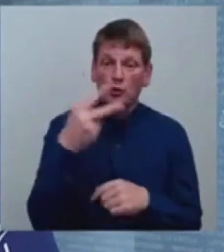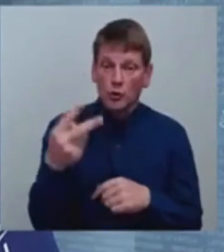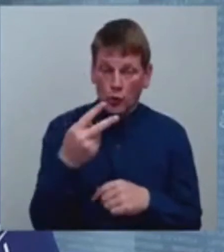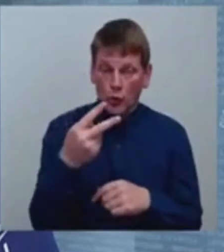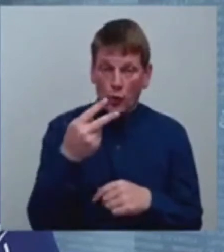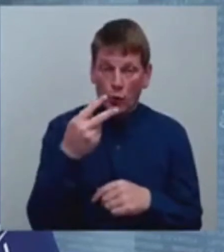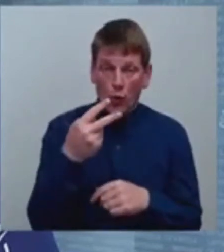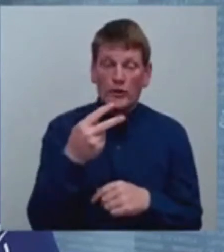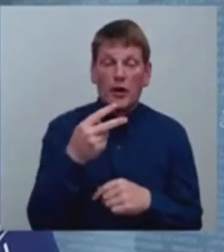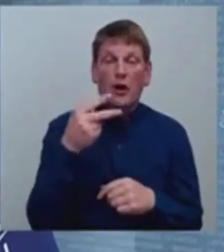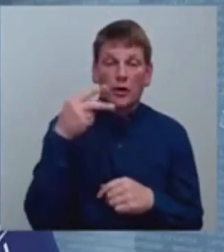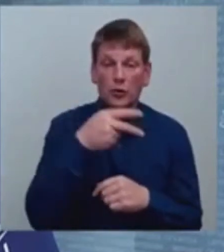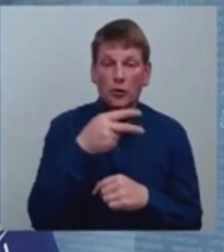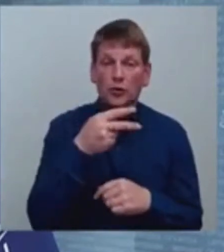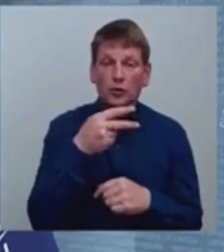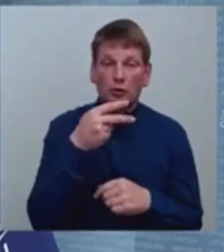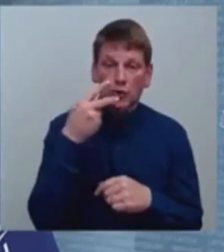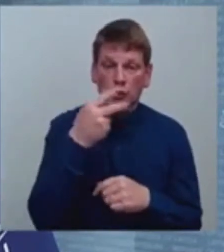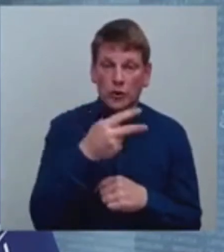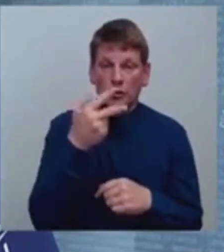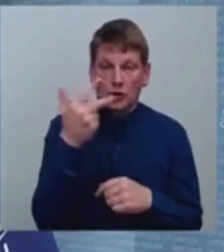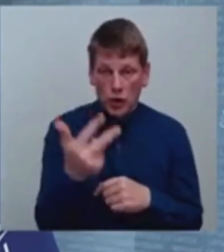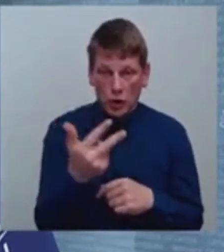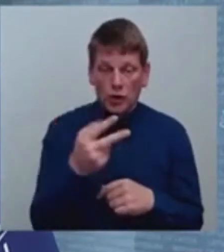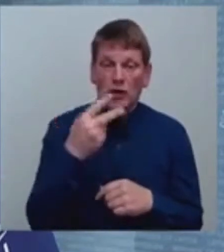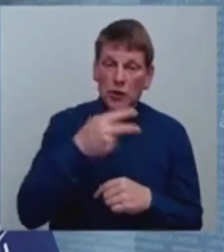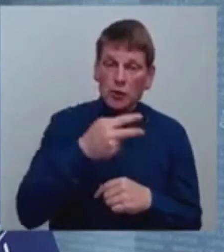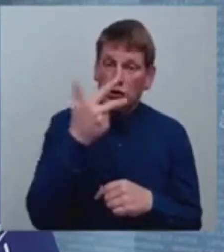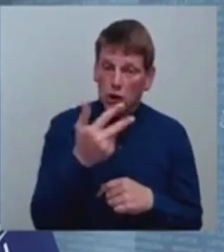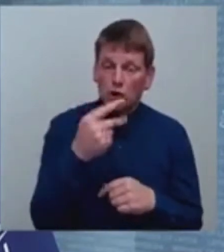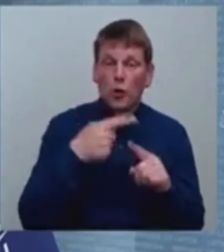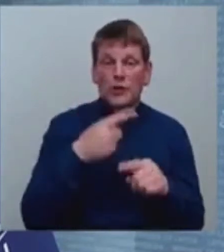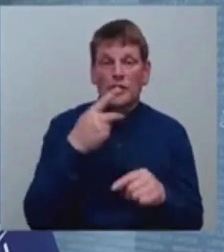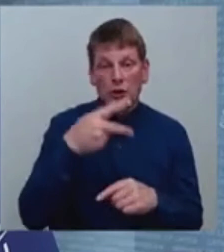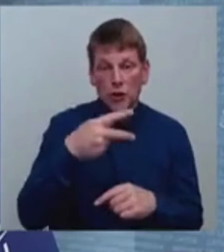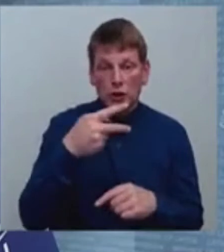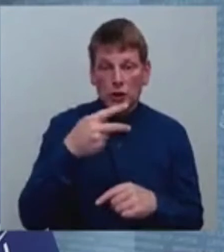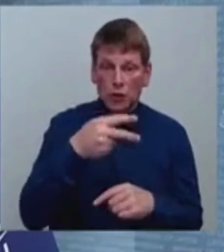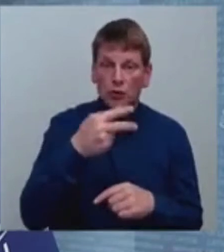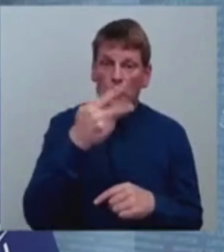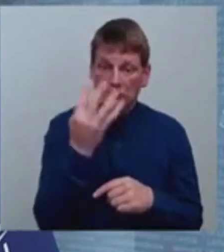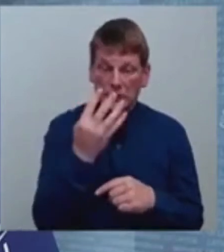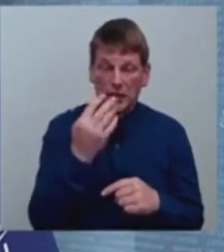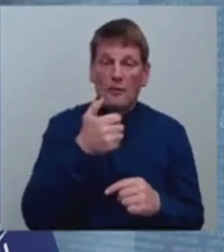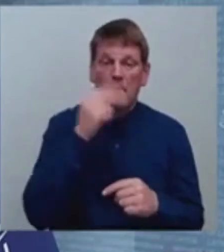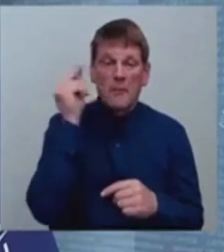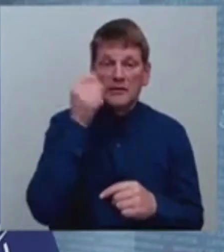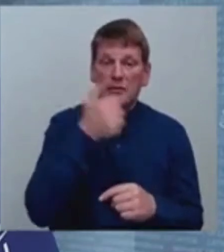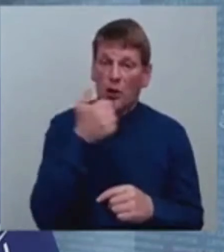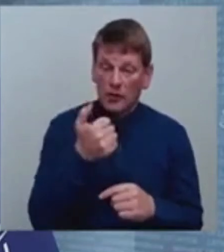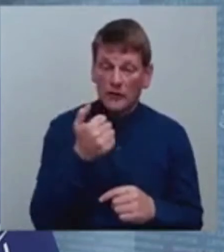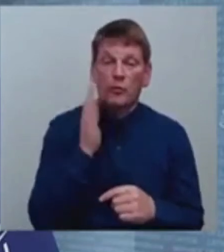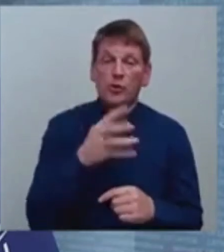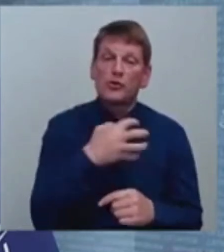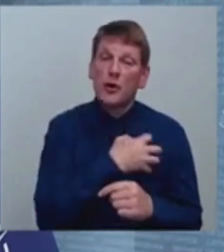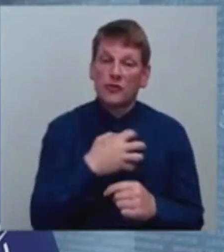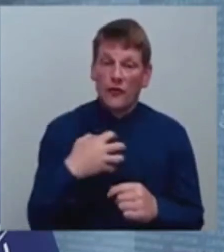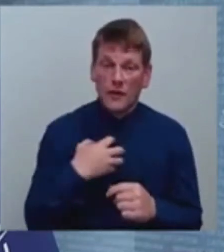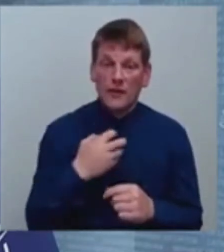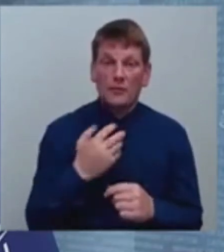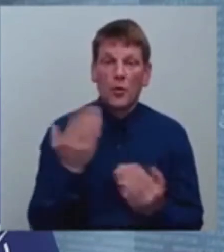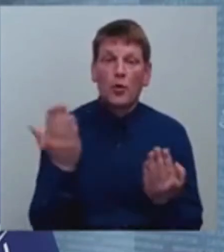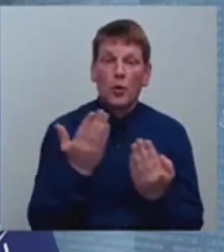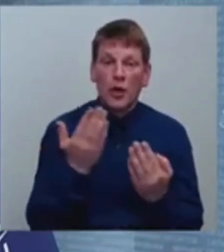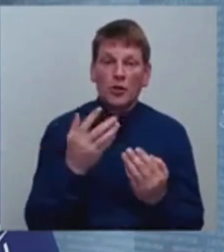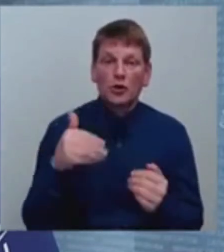un 2023. un 2024. mācību gadā būs pašvaldībām, kurās